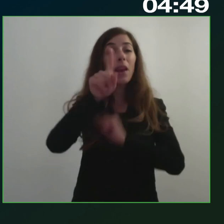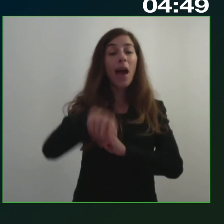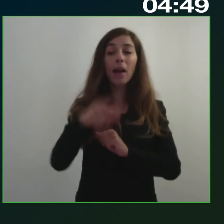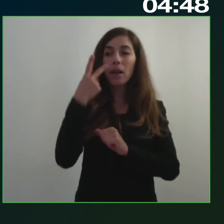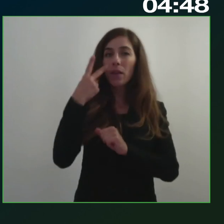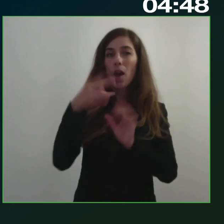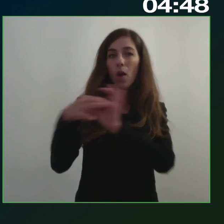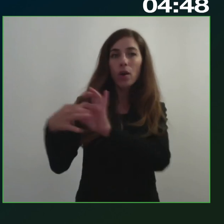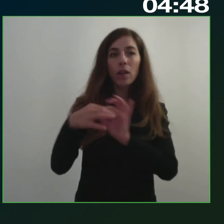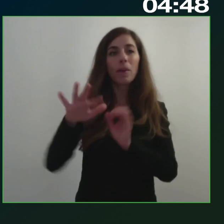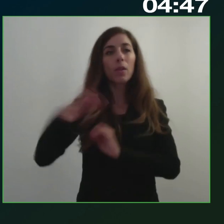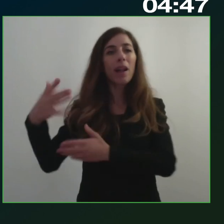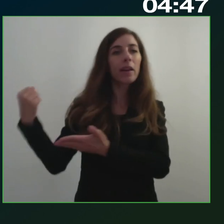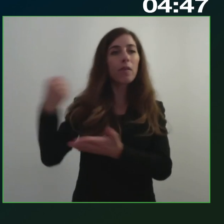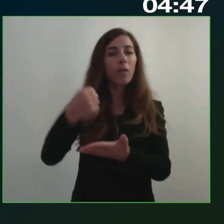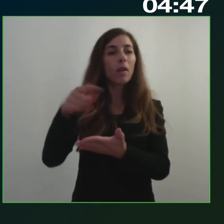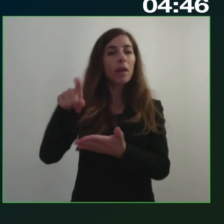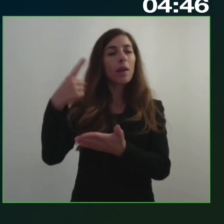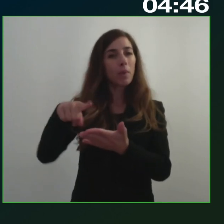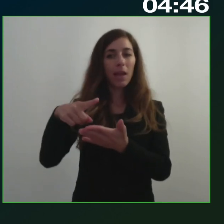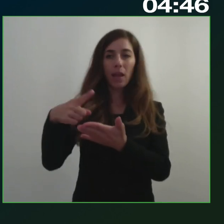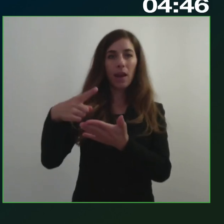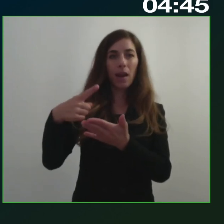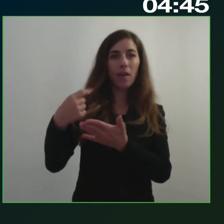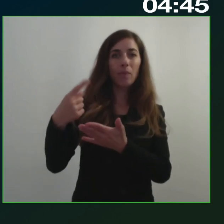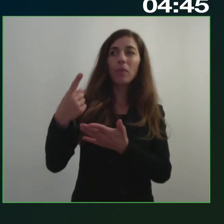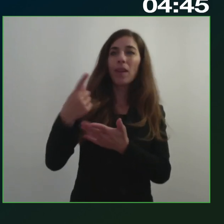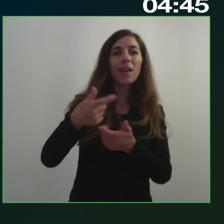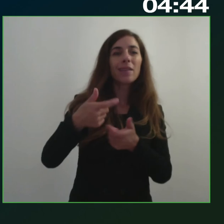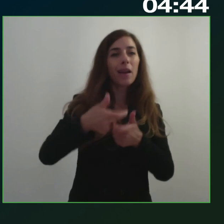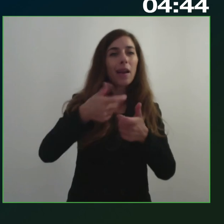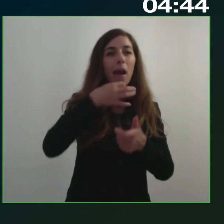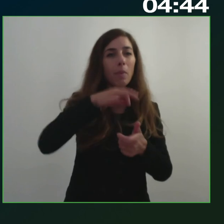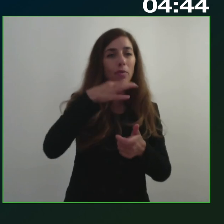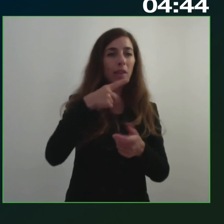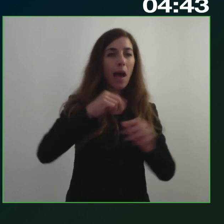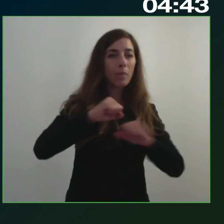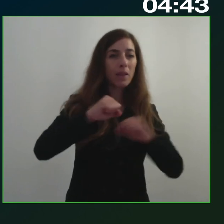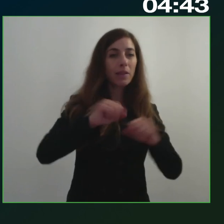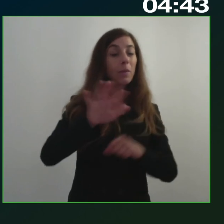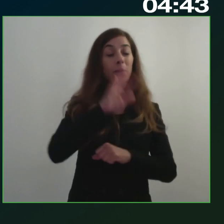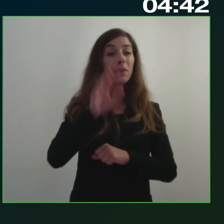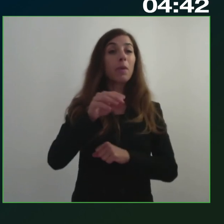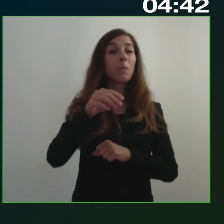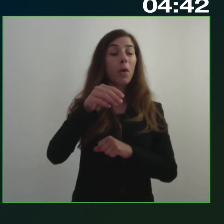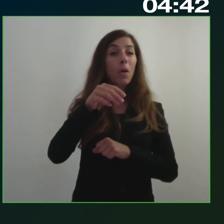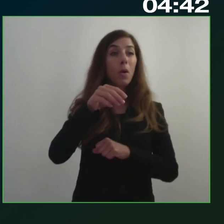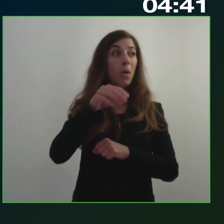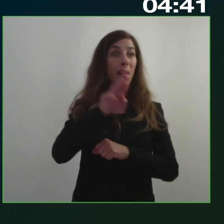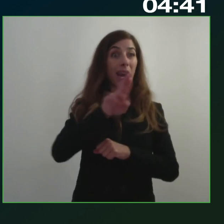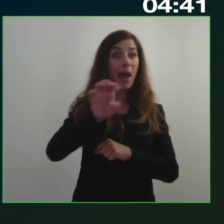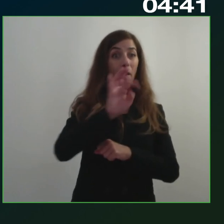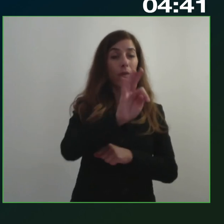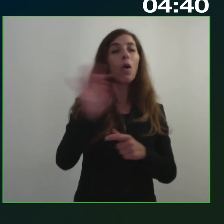per lo sviluppo della capacità amministrativa abbiamo parlato dell'RRF per esempio o del Technical Support